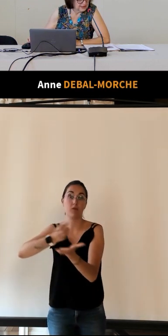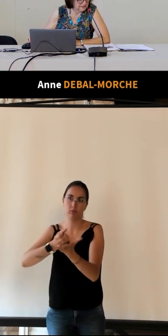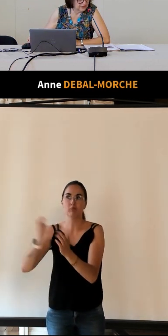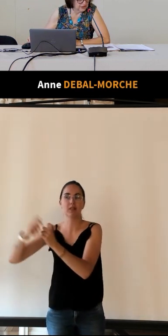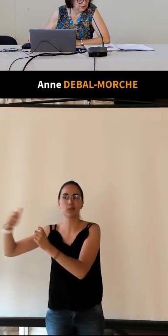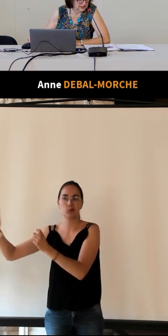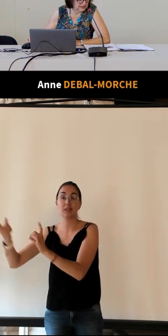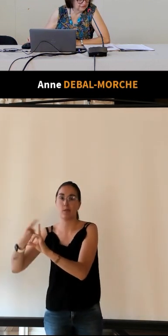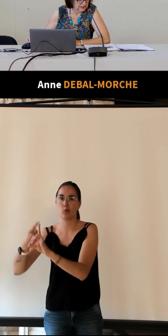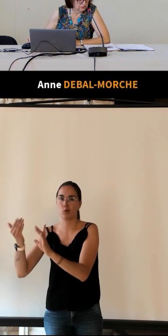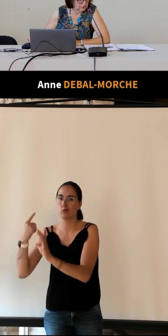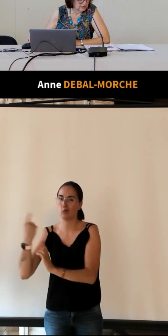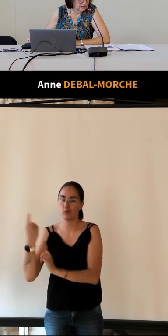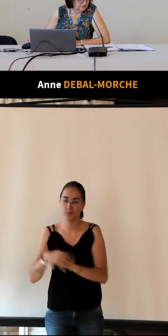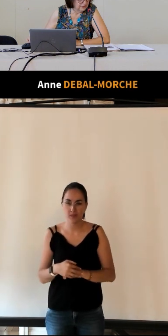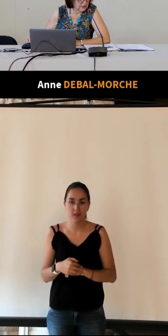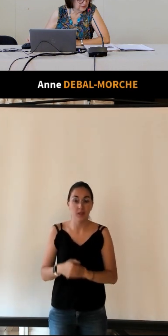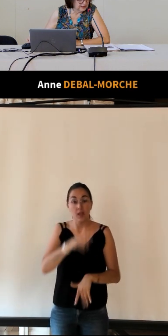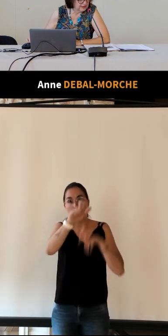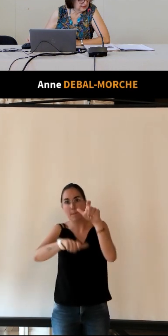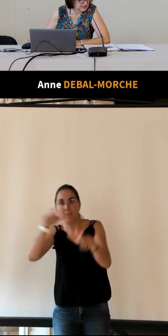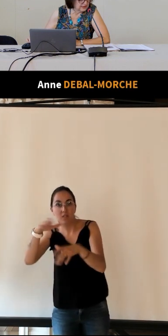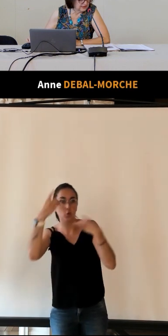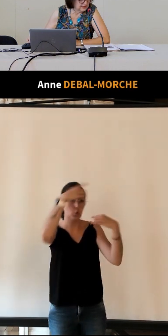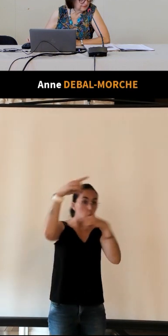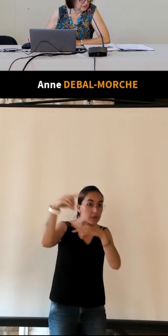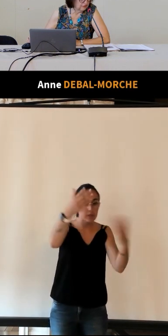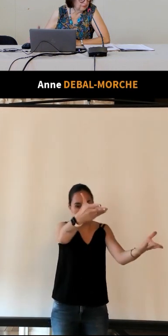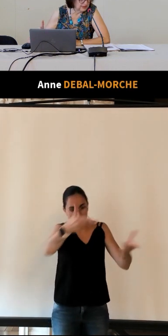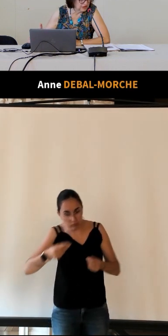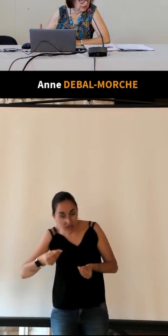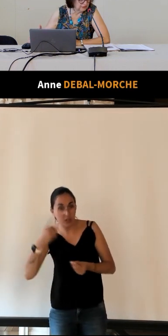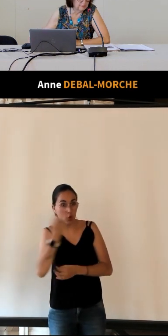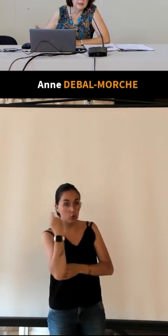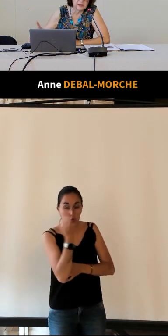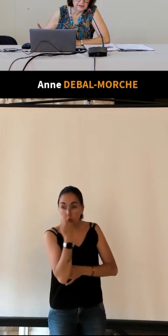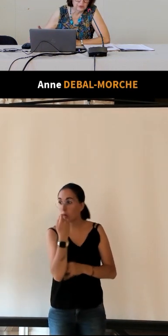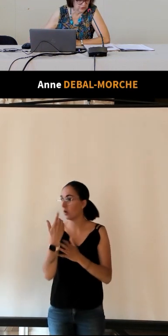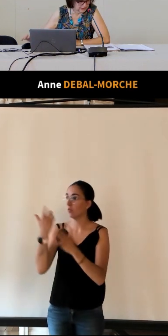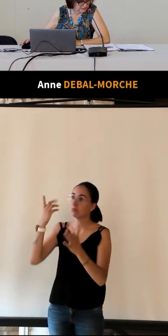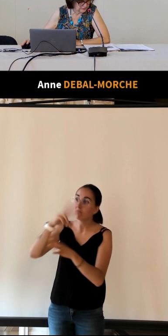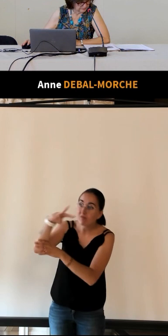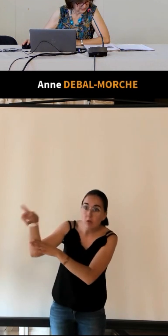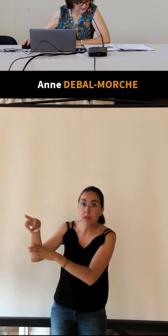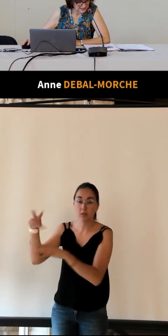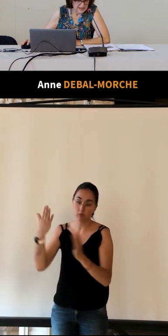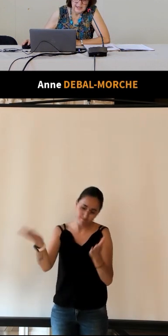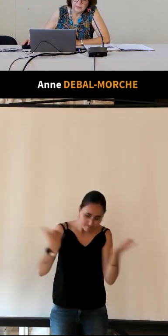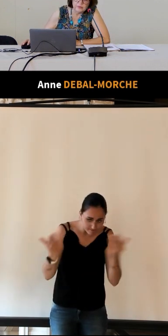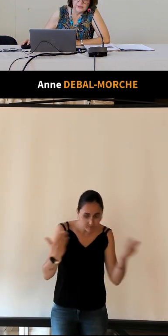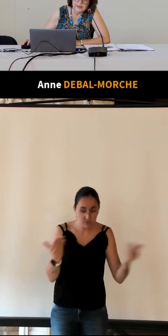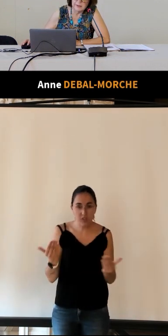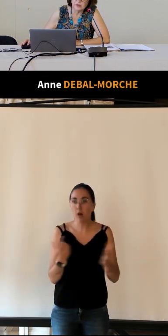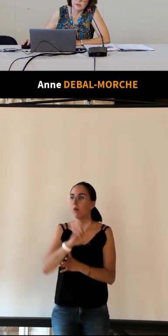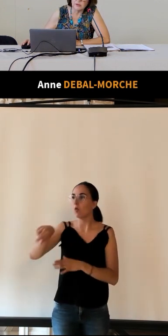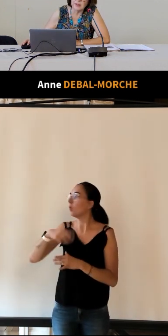touristes et voyageurs arrivant à tout venez au syndicat d'initiative vous ménagerez vos pas et vos recherches et